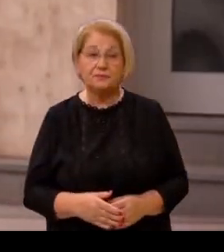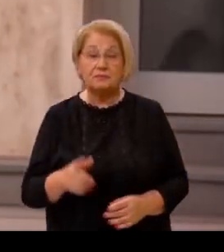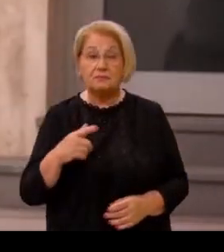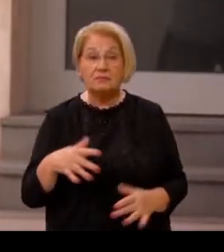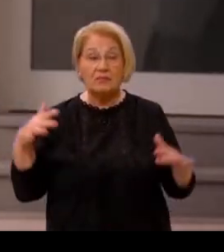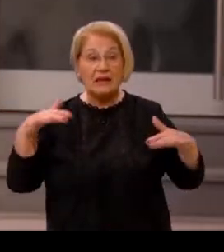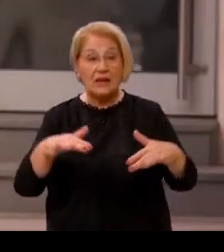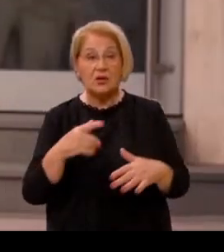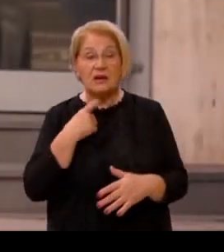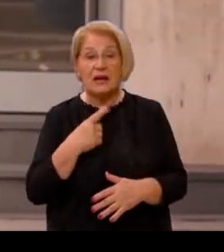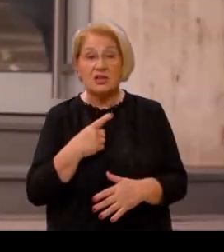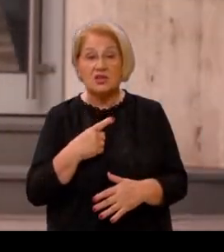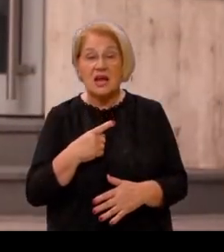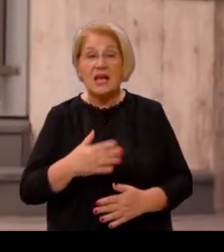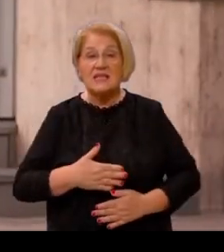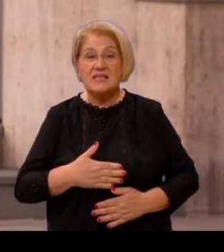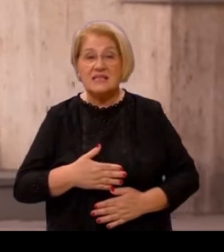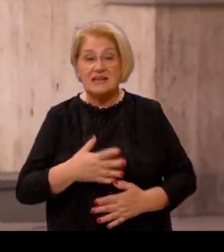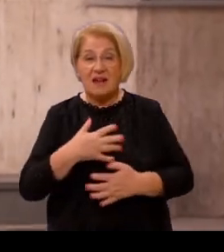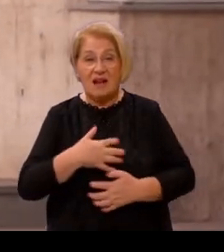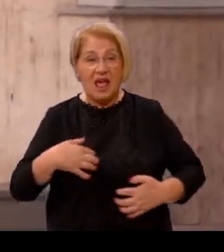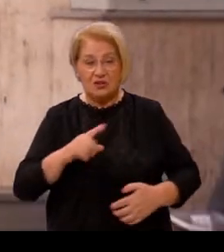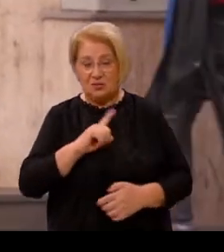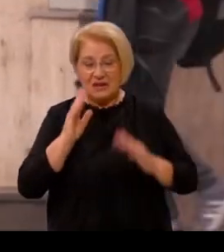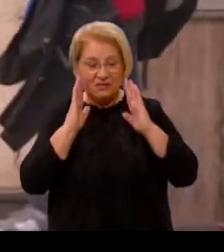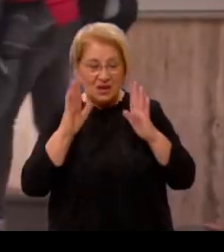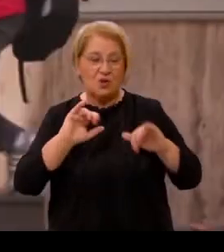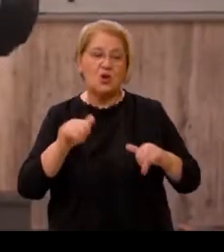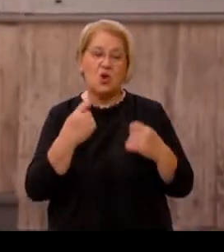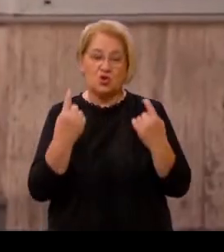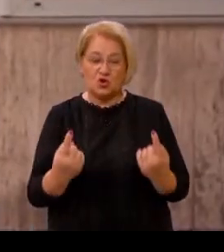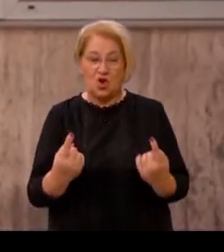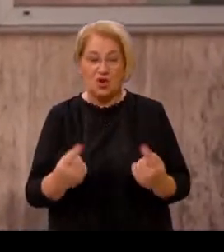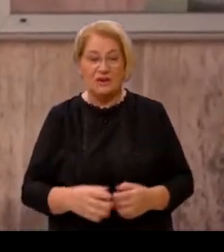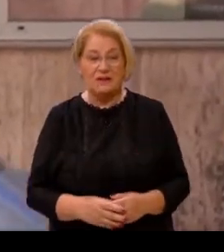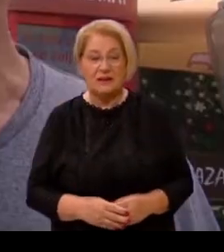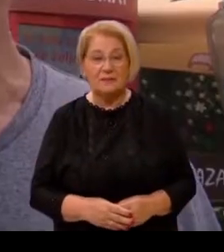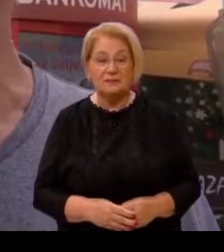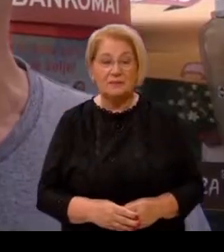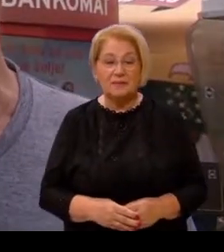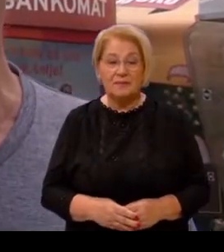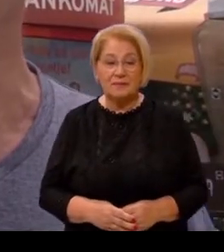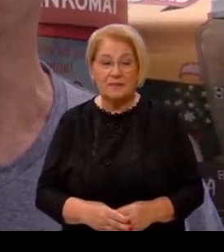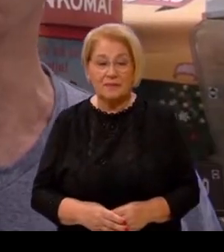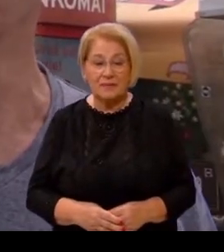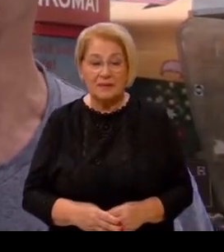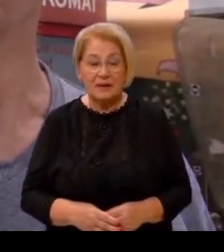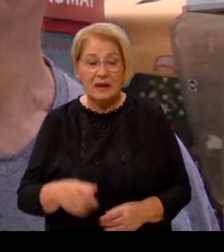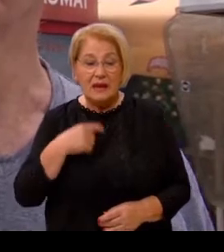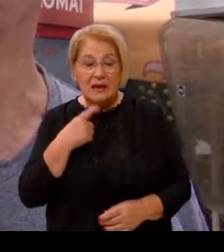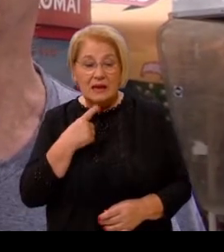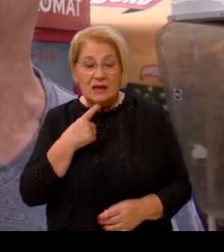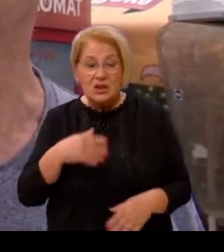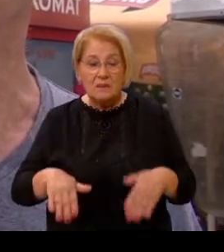narodna prema kojoj sit gladnom ne vjeruje i dalje je na snazi. Krado, to me ne više smijeta, kada su ono sve pokrali.